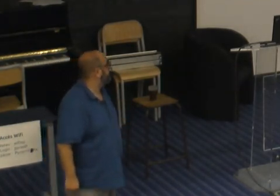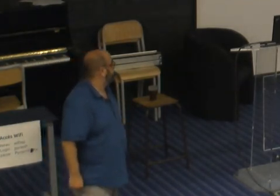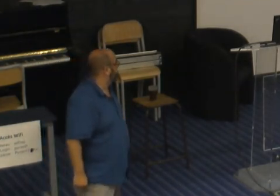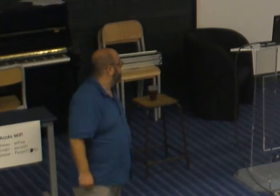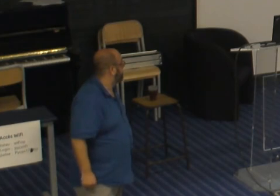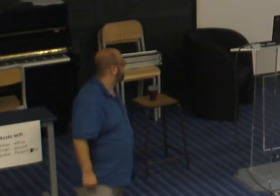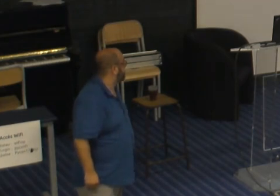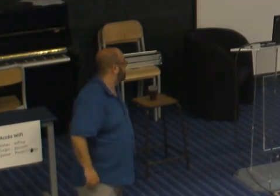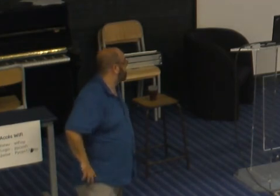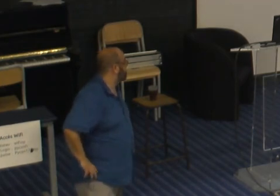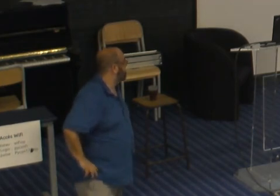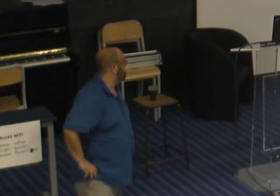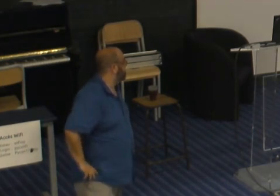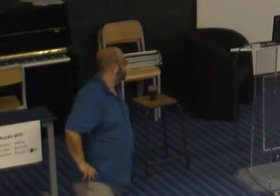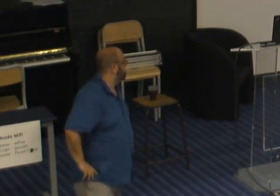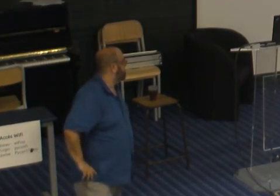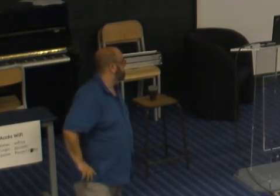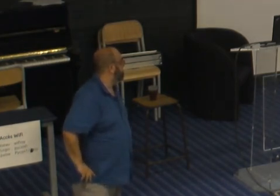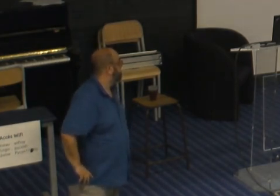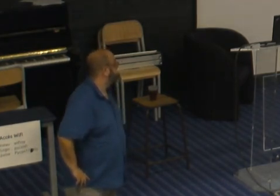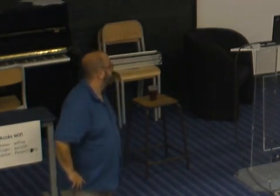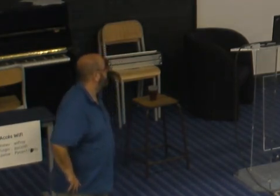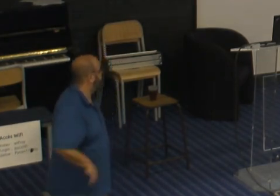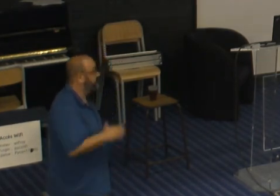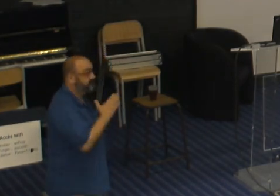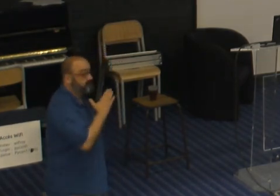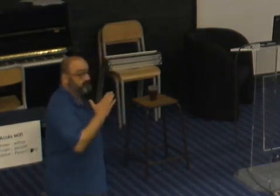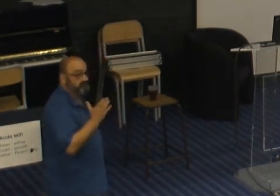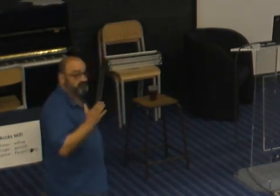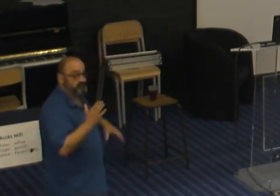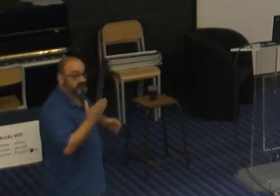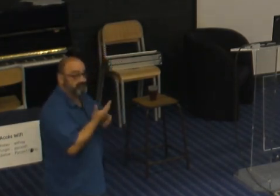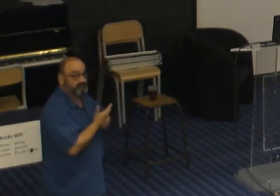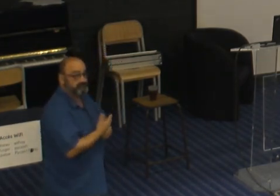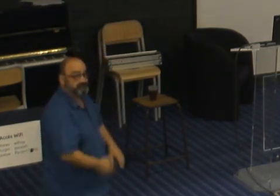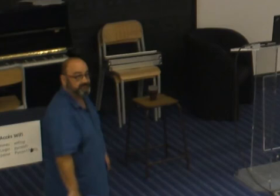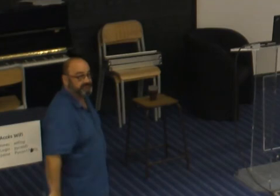je reconnaître que c'est effectivement le cas est-ce qu'il quelqu'un d'autre qui voudrait parler